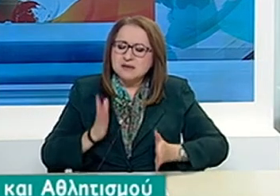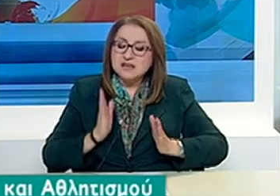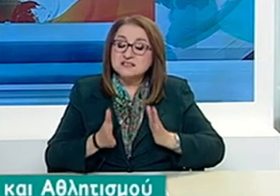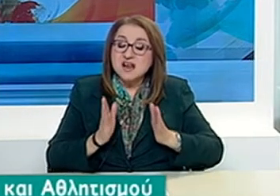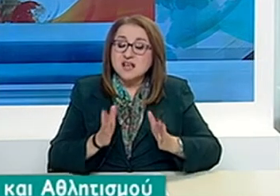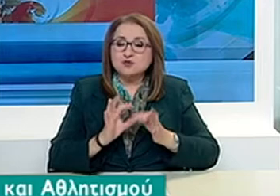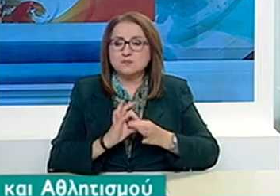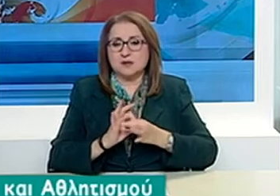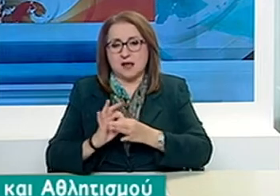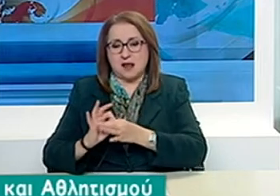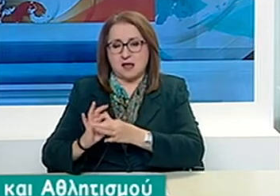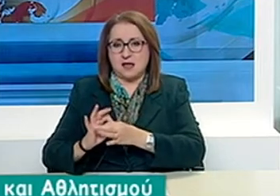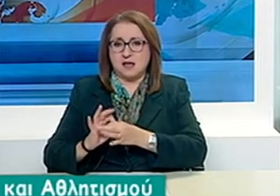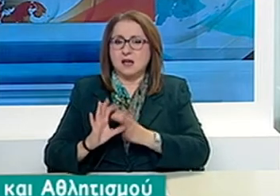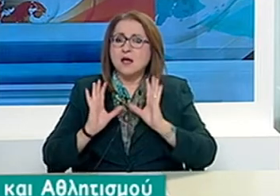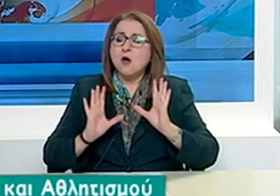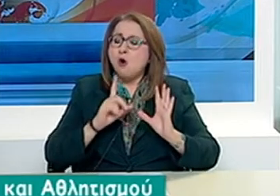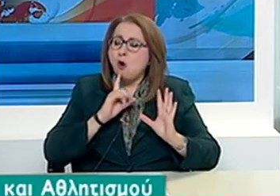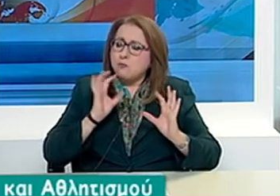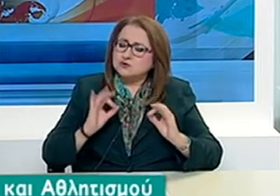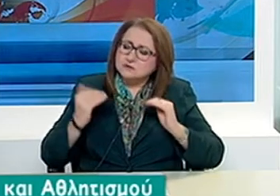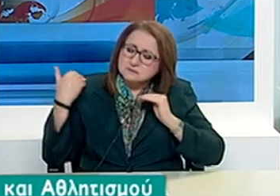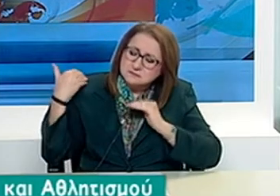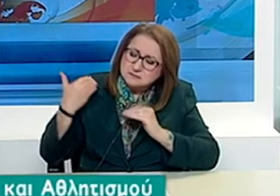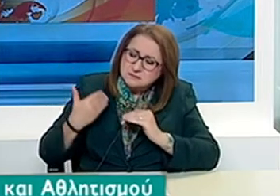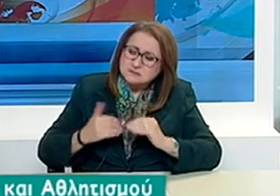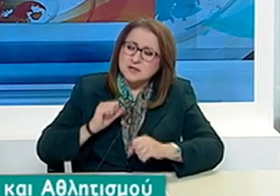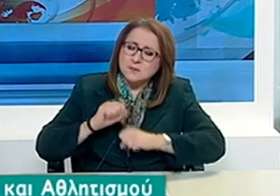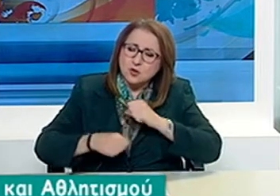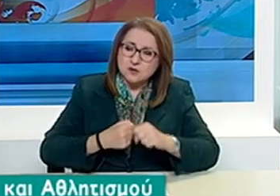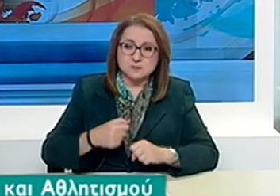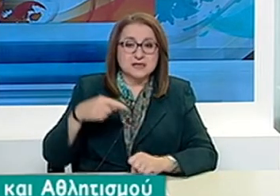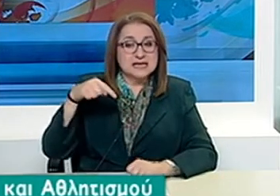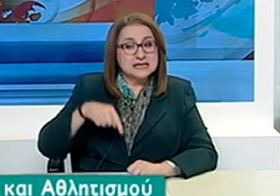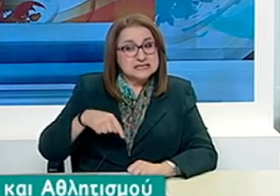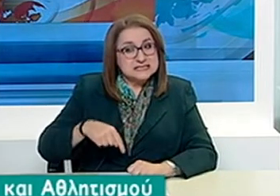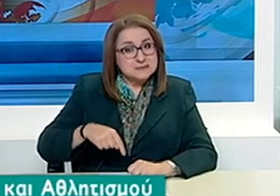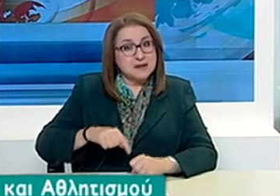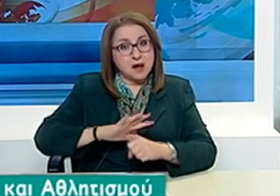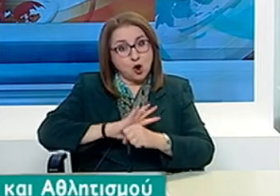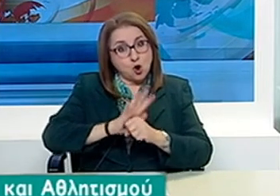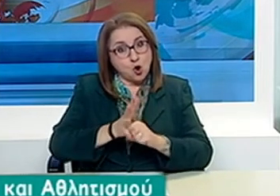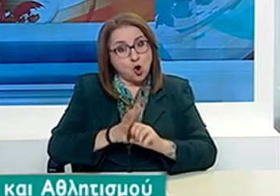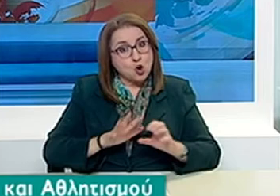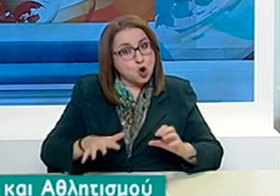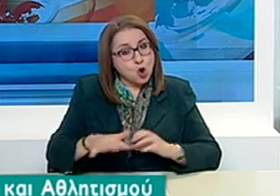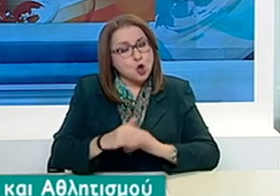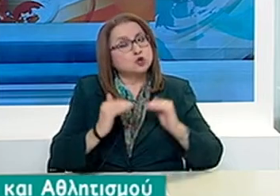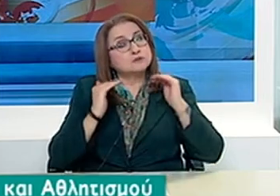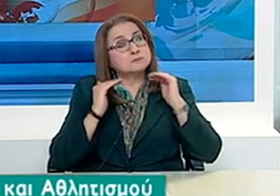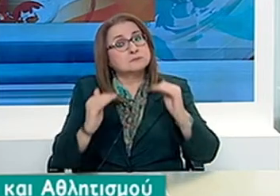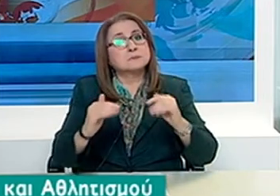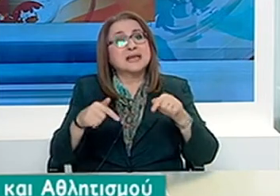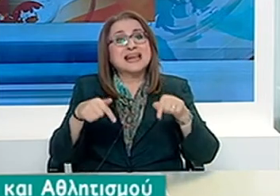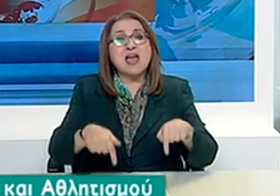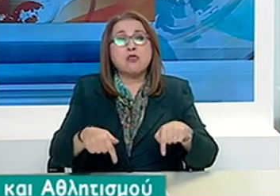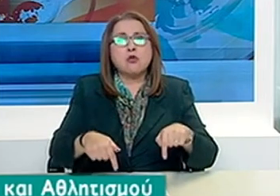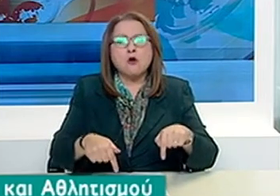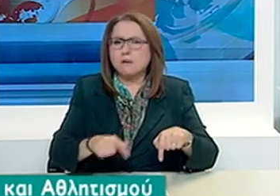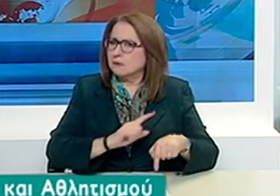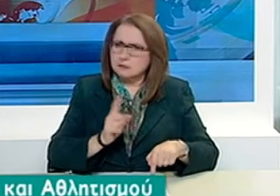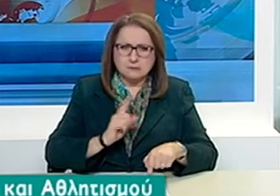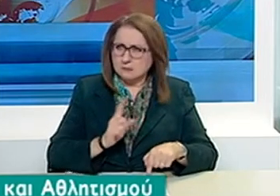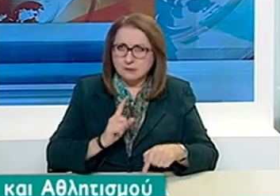Σήμερα αρχόμαστε σε μια νέα πραγματικότητα. Ο κορονοϊός δεν έφυγε. Τον αντιμετωπίζουμε με οριμότητα, προσοχή,